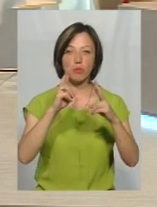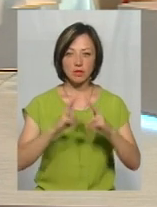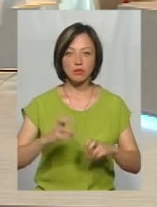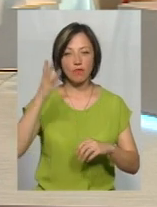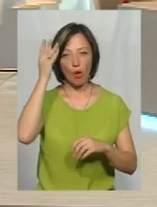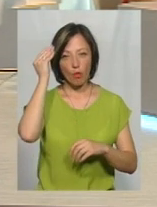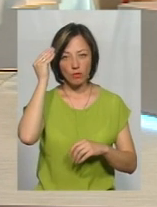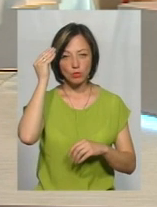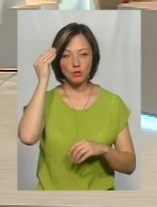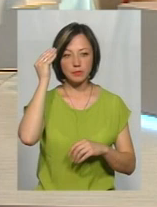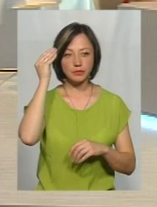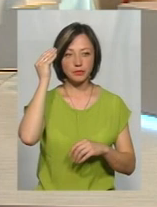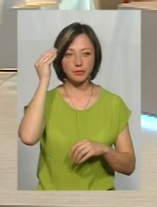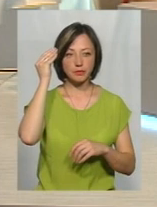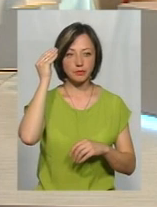Враховуючи